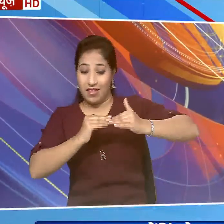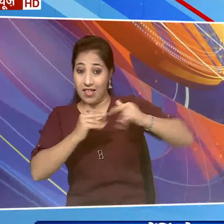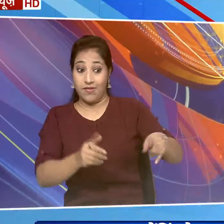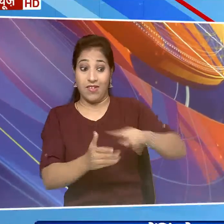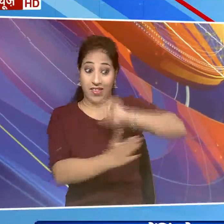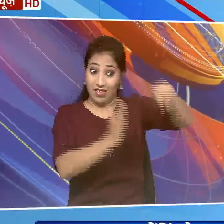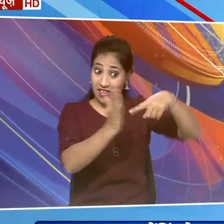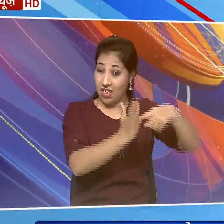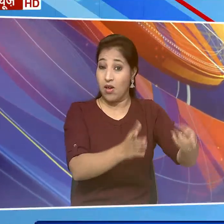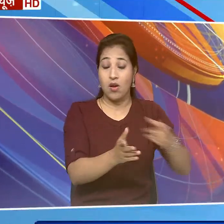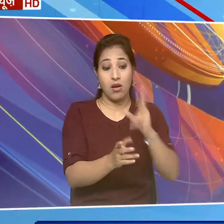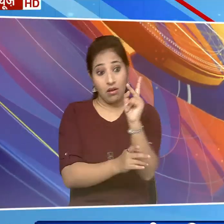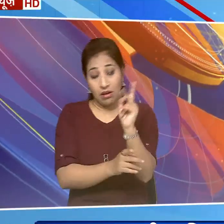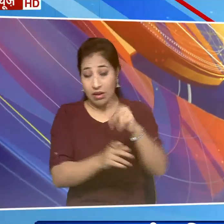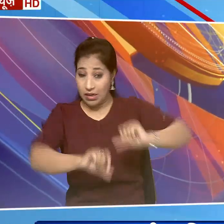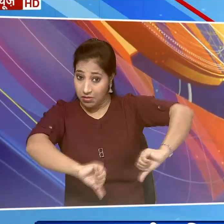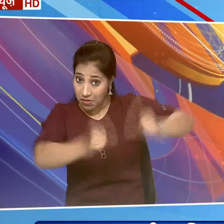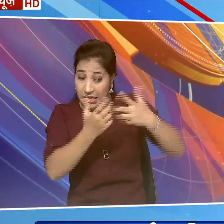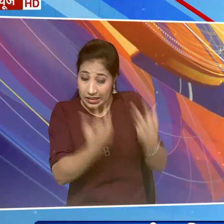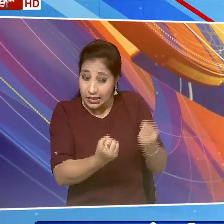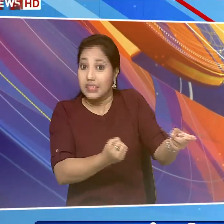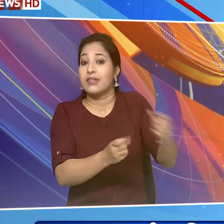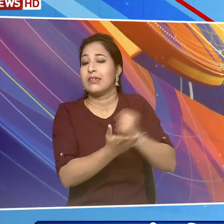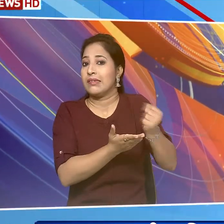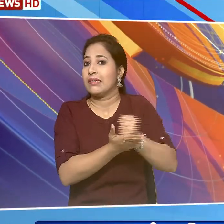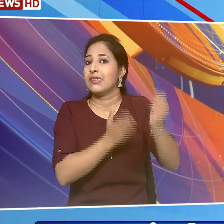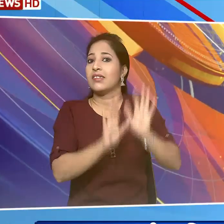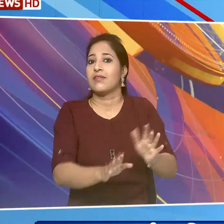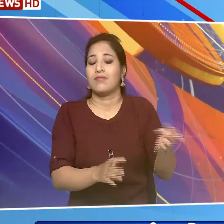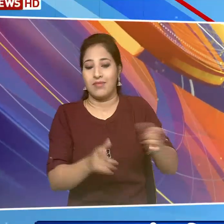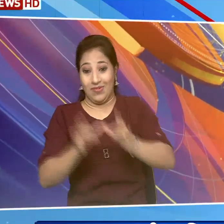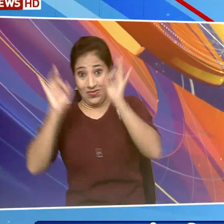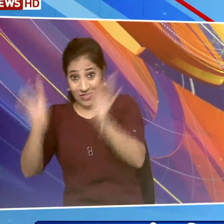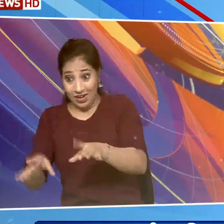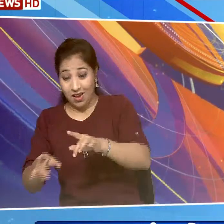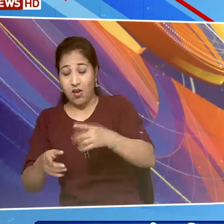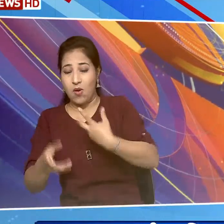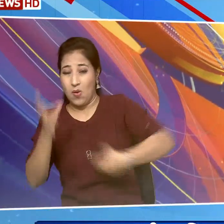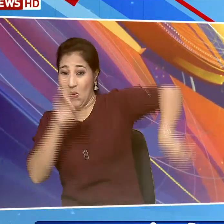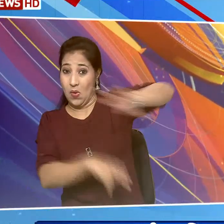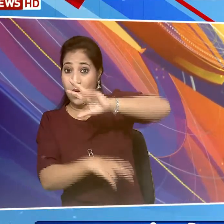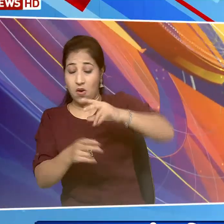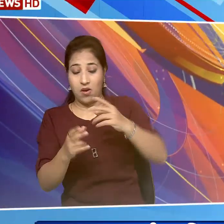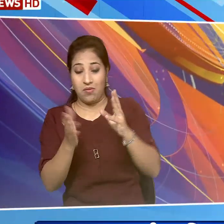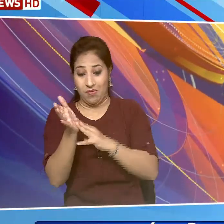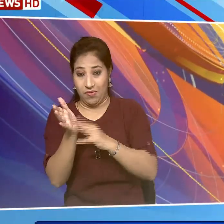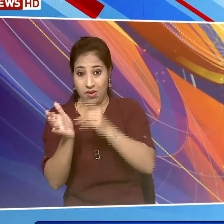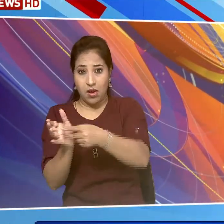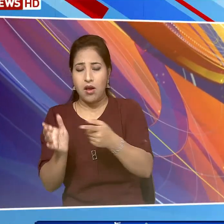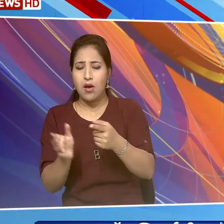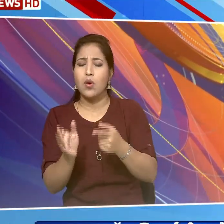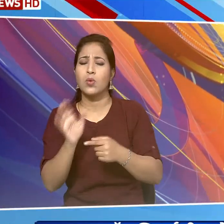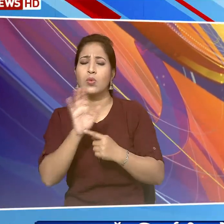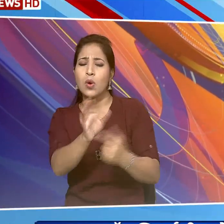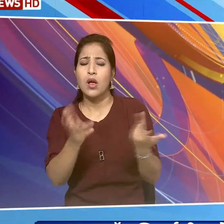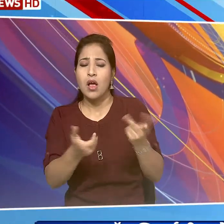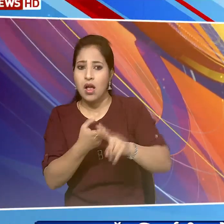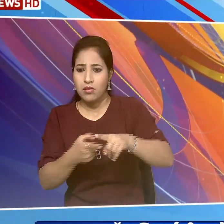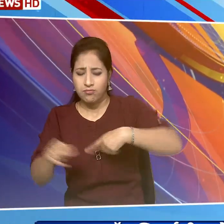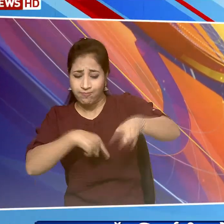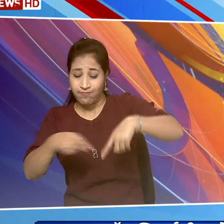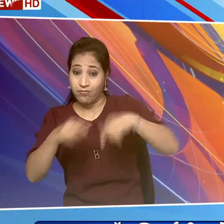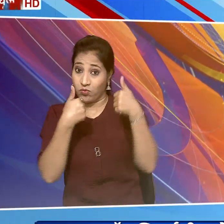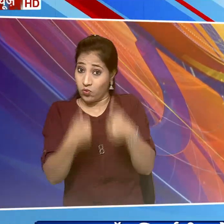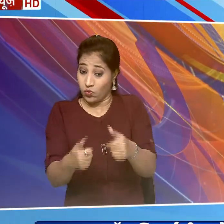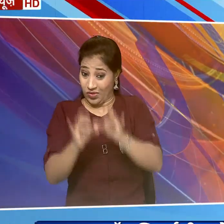श्री रंका लगातार दूसरी जीत हासिल करना चाहेगी आस्ट्रेलियाई आल राउंडर मिशल मार्श ने संकेत दिया है कि गत चैंपियन